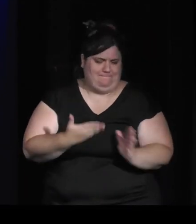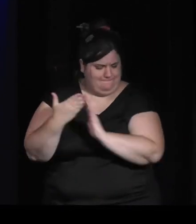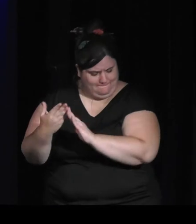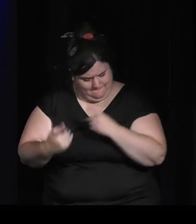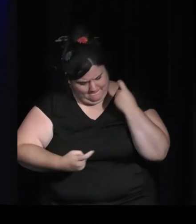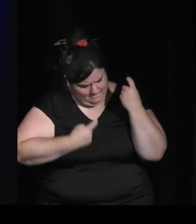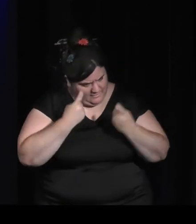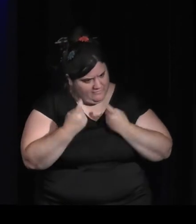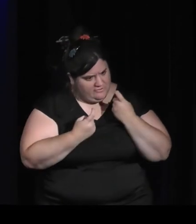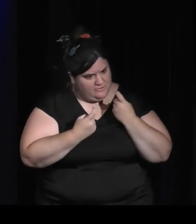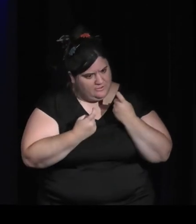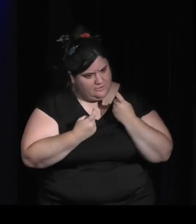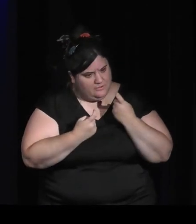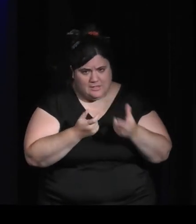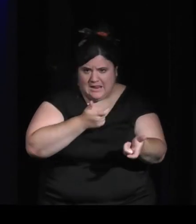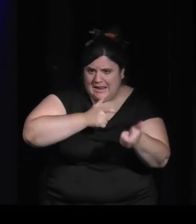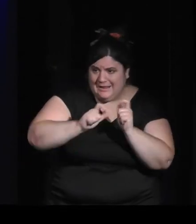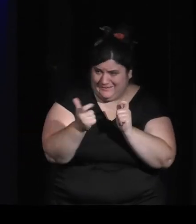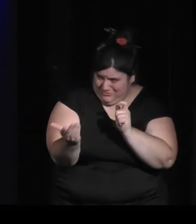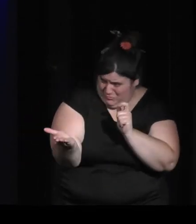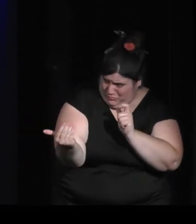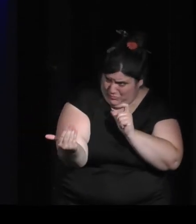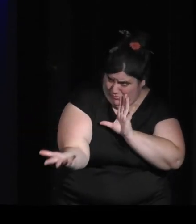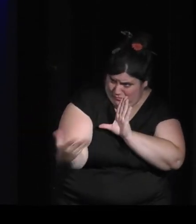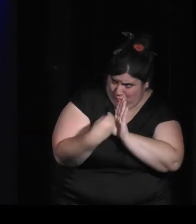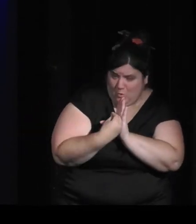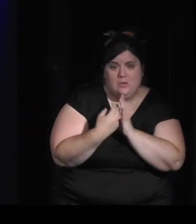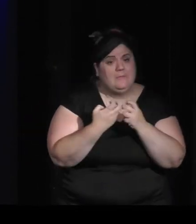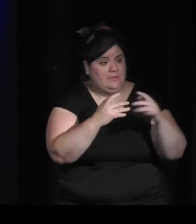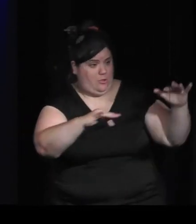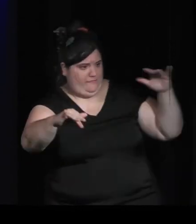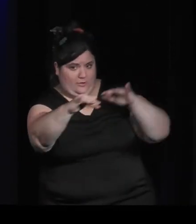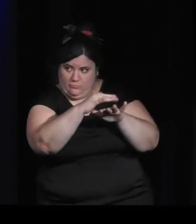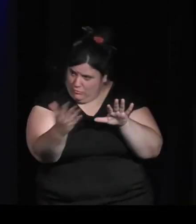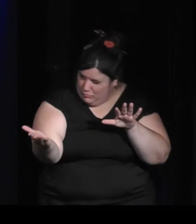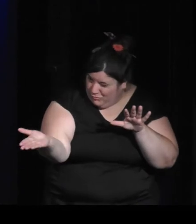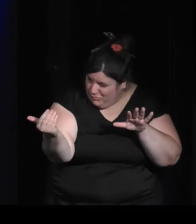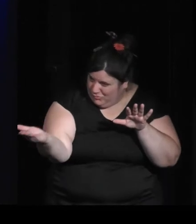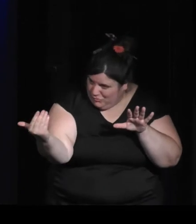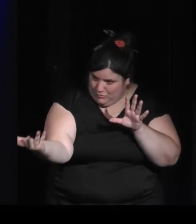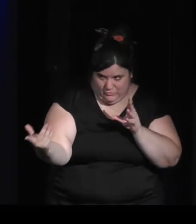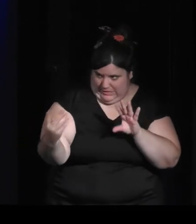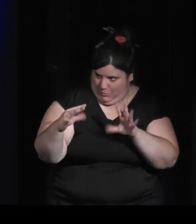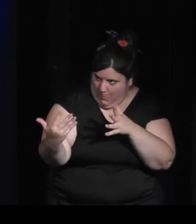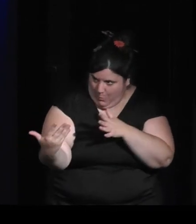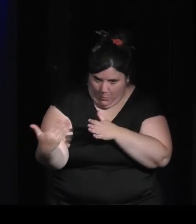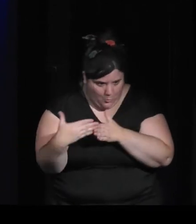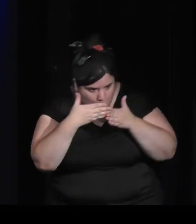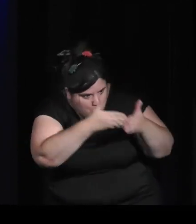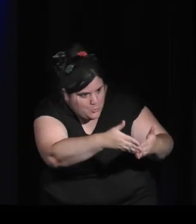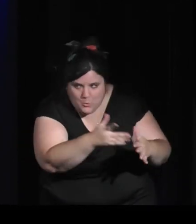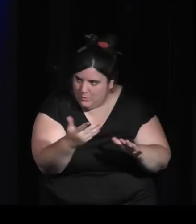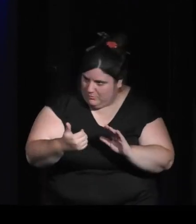activer de l'interaction, leur donner envie de prendre la main dans cet environnement-là, et qu'est-ce qu sont prêts à accepter, jusqu'où on peut les emmener,